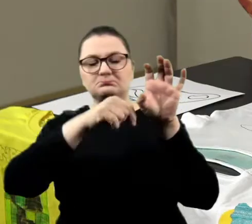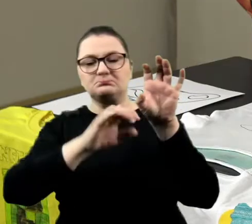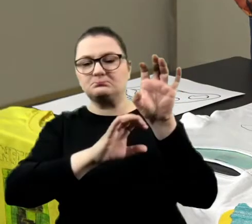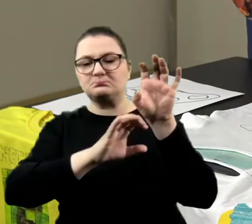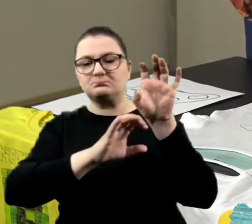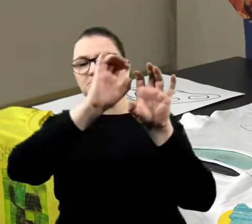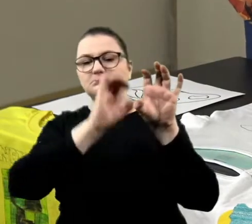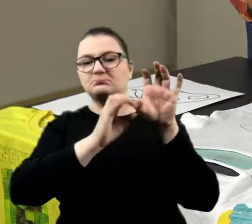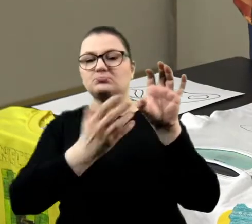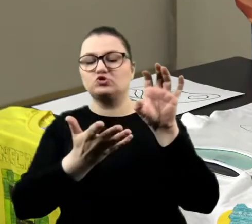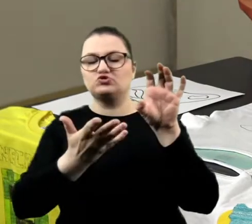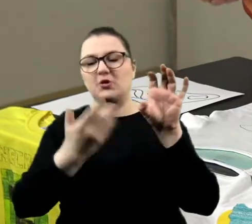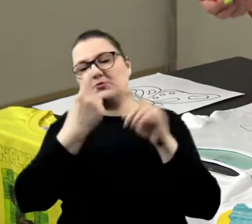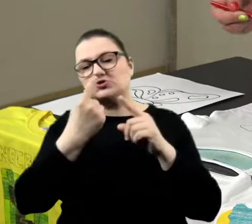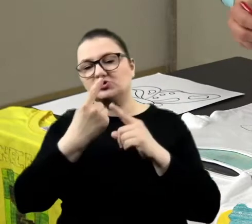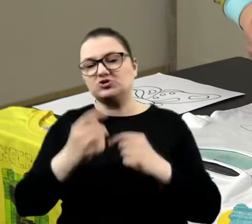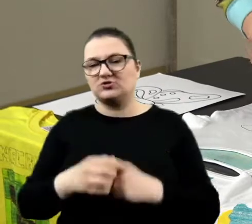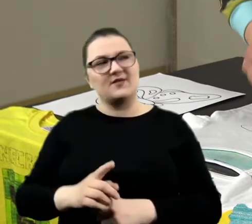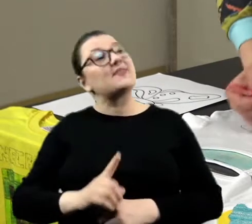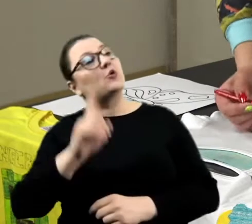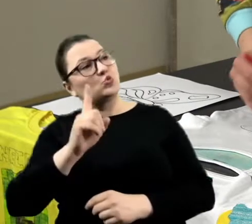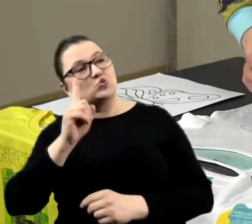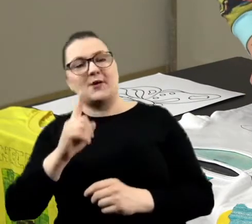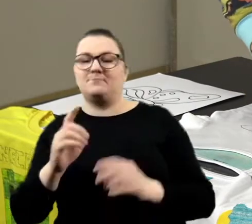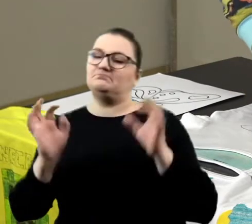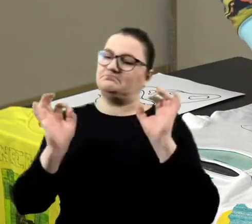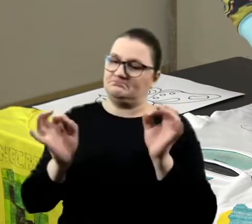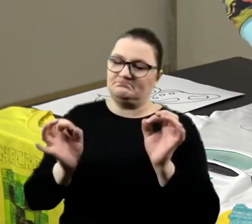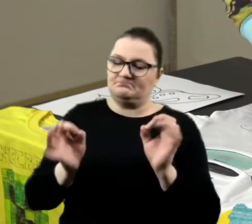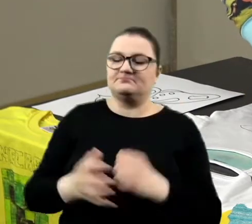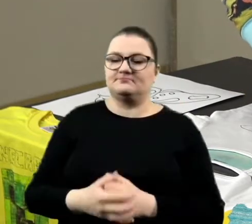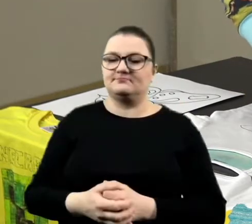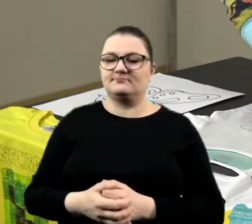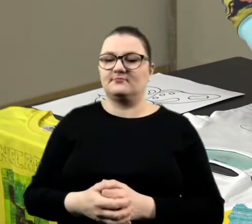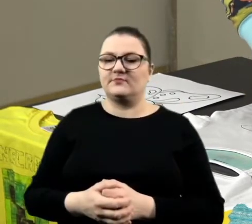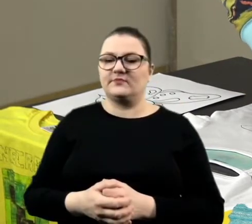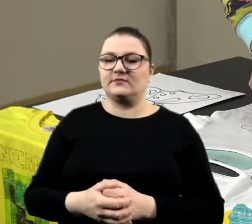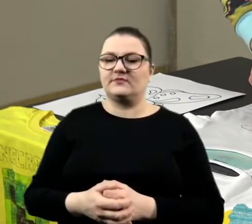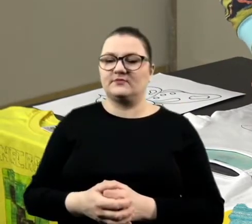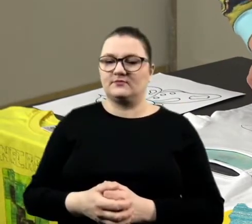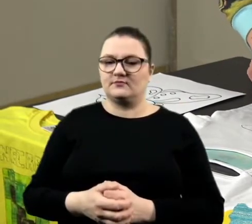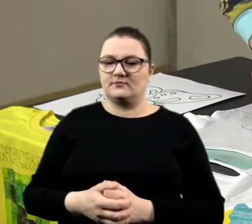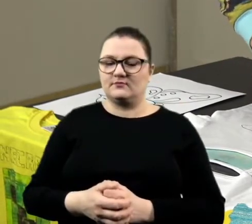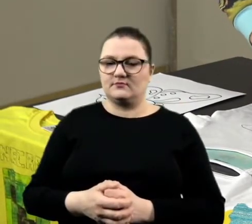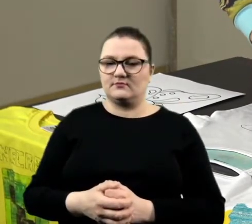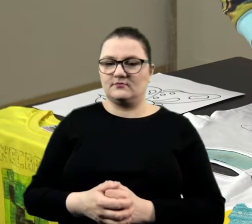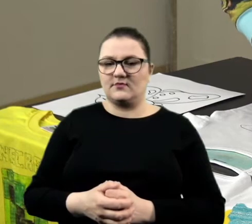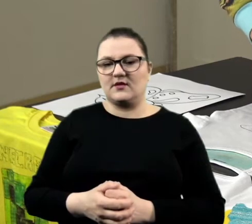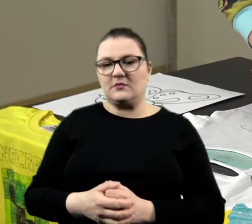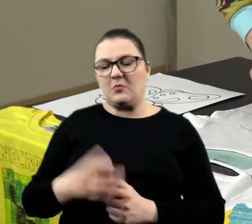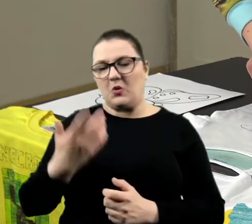No i jak myślisz? Na górze. Na górze, okej. To tutaj... skrzydełka chyba nie, bo